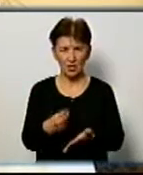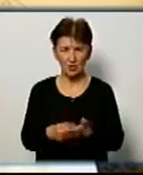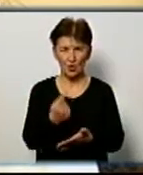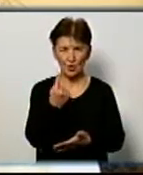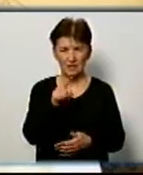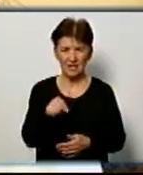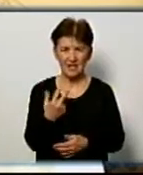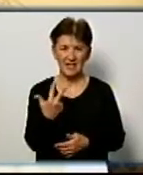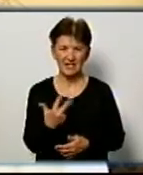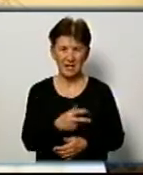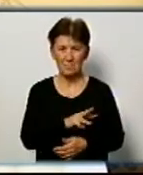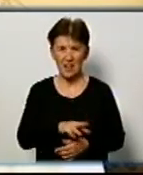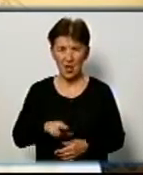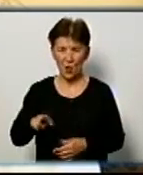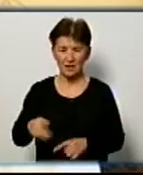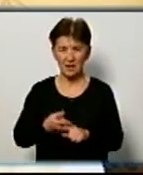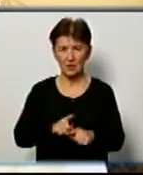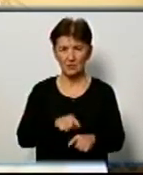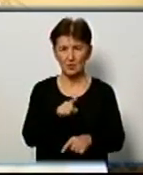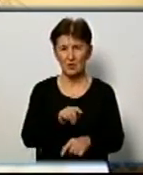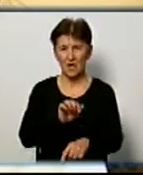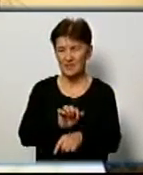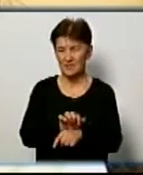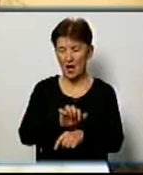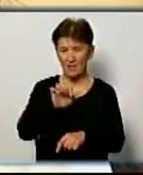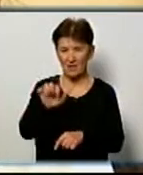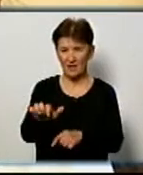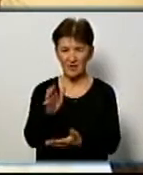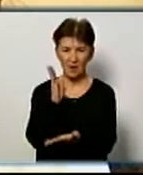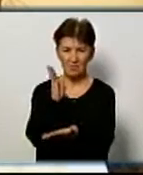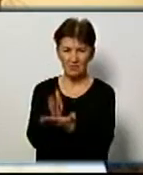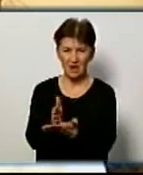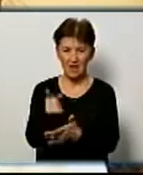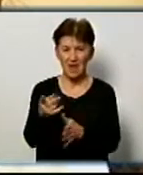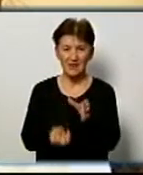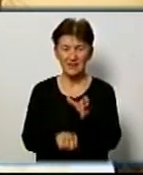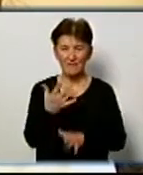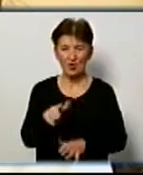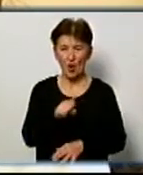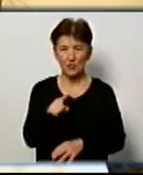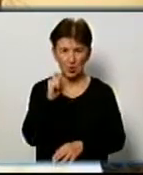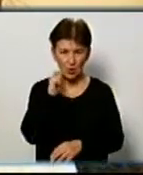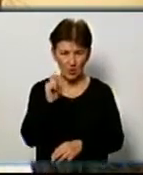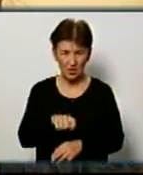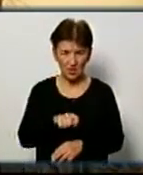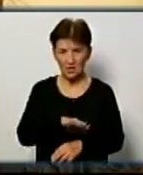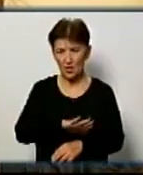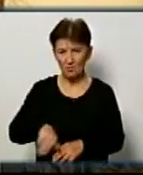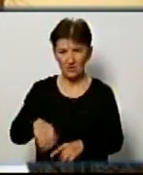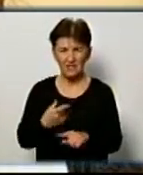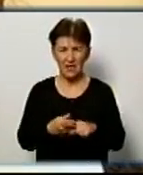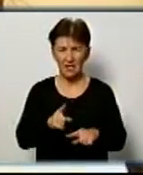,3 мільйона гривень, які ми направляємо виключно адресно на НАК «Нафтогаз України». І після того, як ще